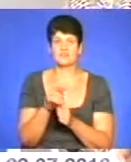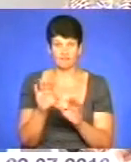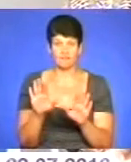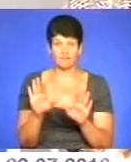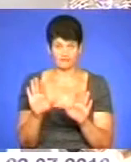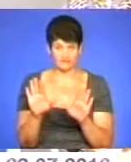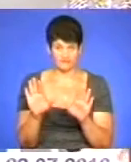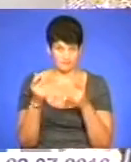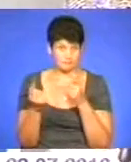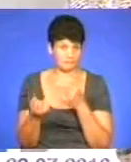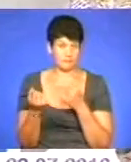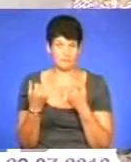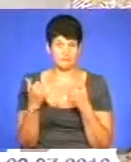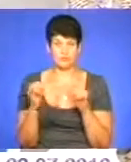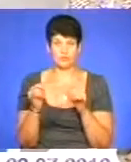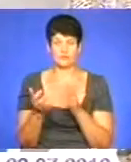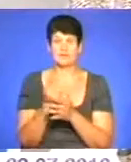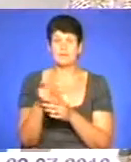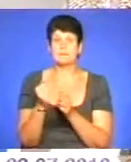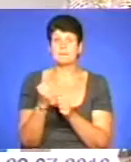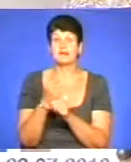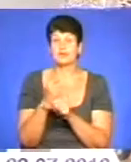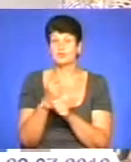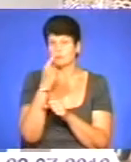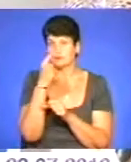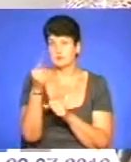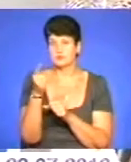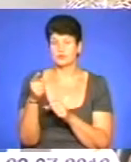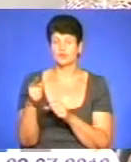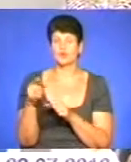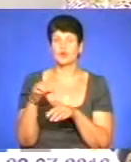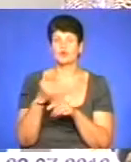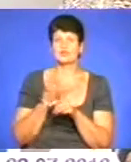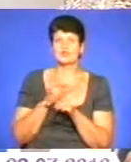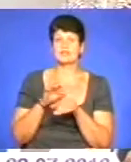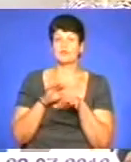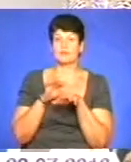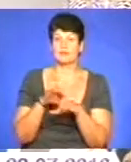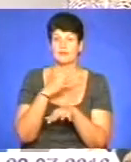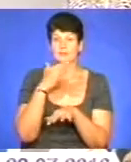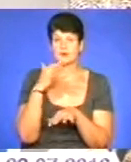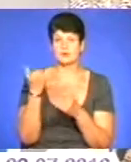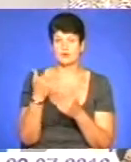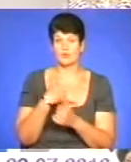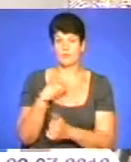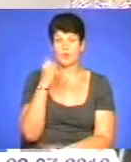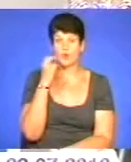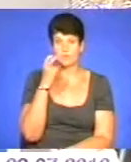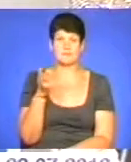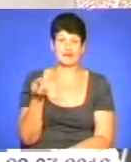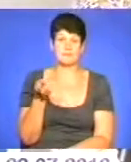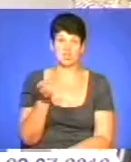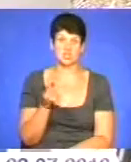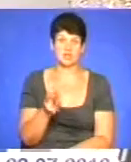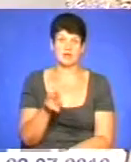знали, чи вже чули інформацію? Я тут працюю, недалеко ранку йшла, але тут солдатів привели. То я пішла на роботу, зараз в обід у мене. То я під час